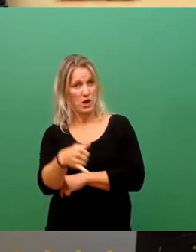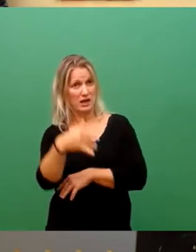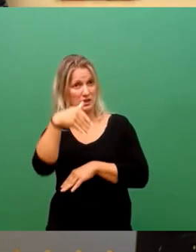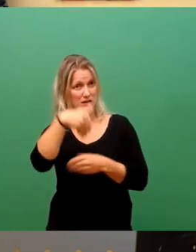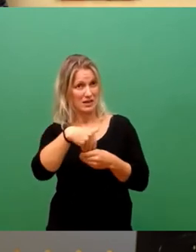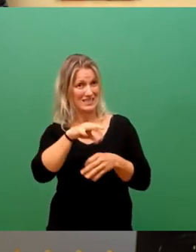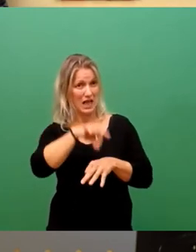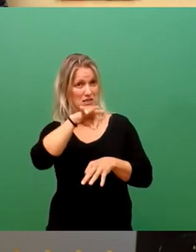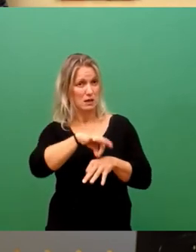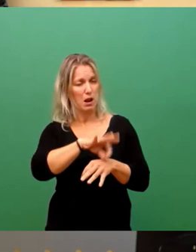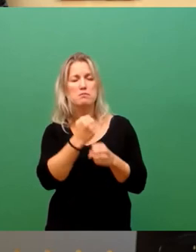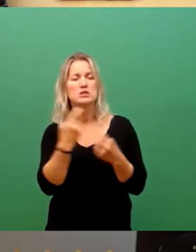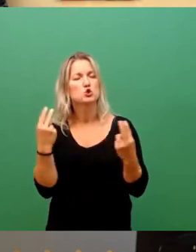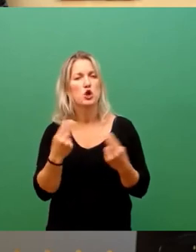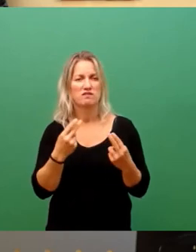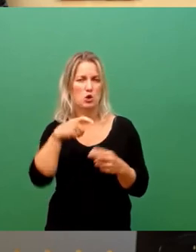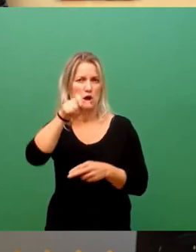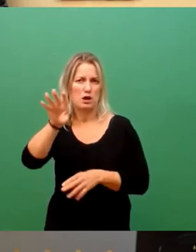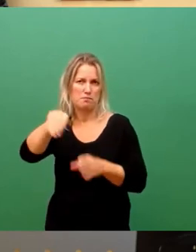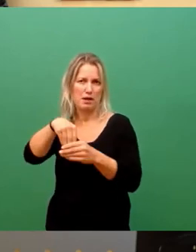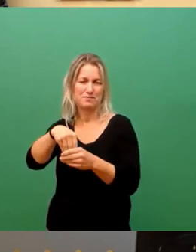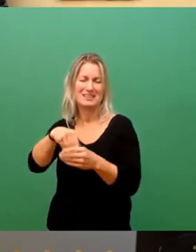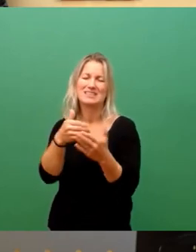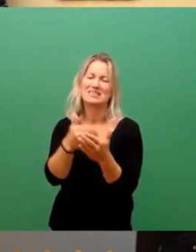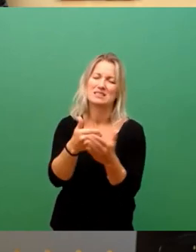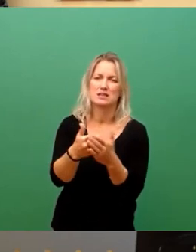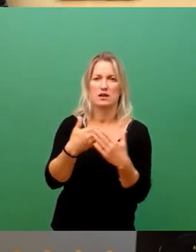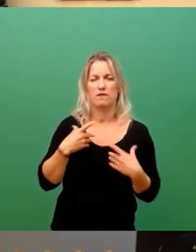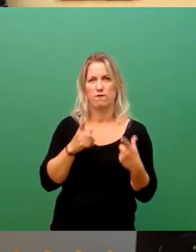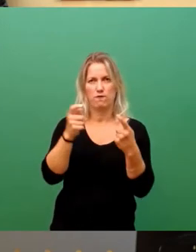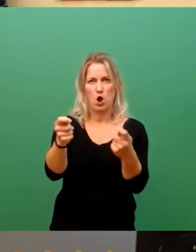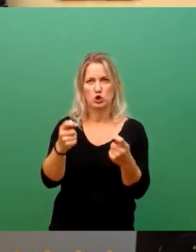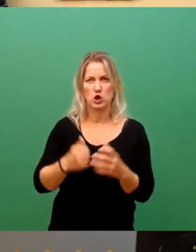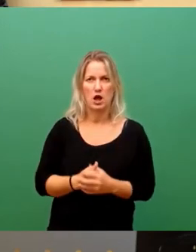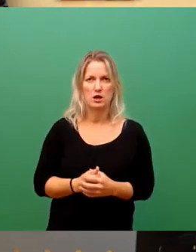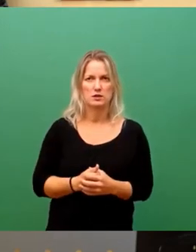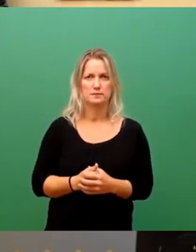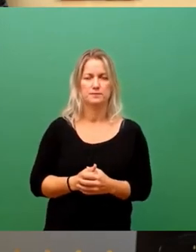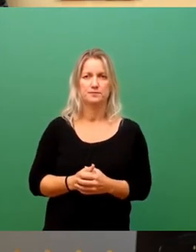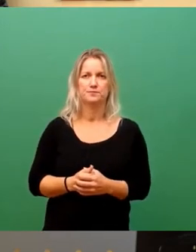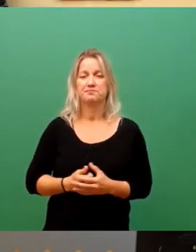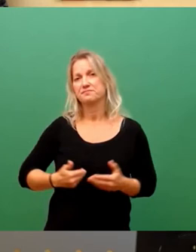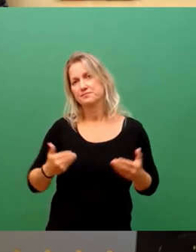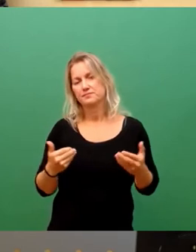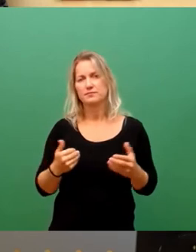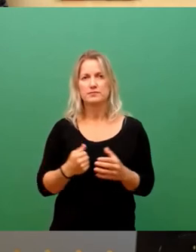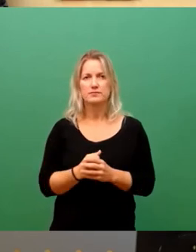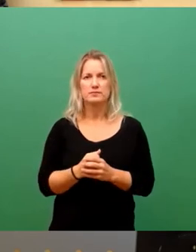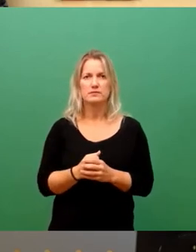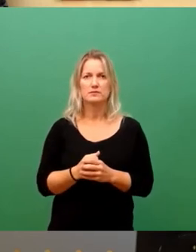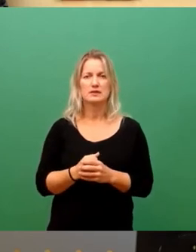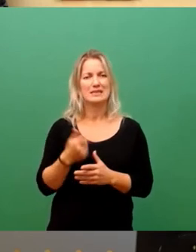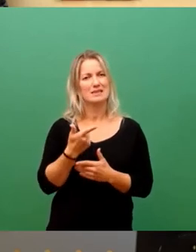Ich würde deshalb vorschlagen, um das dann doch ein bisschen besser